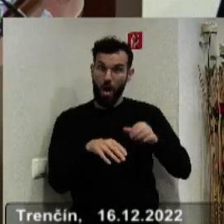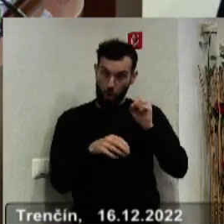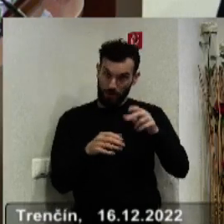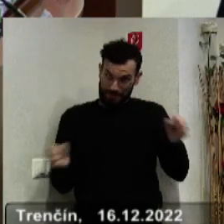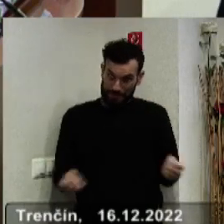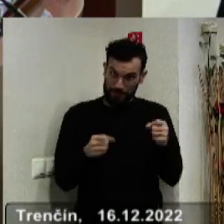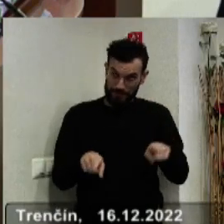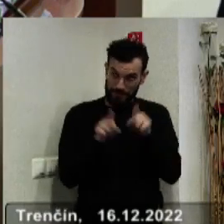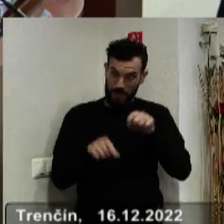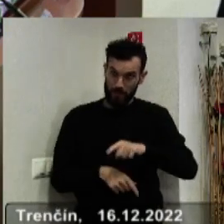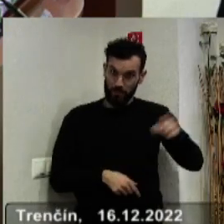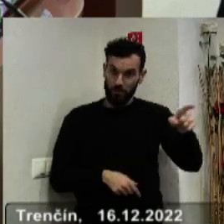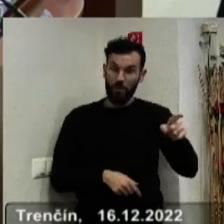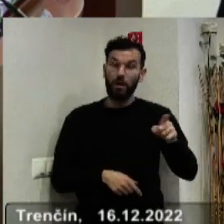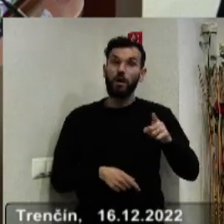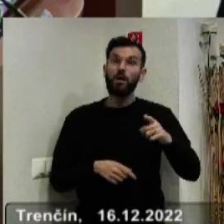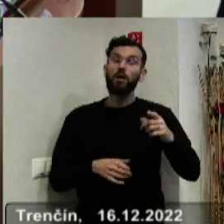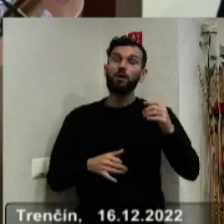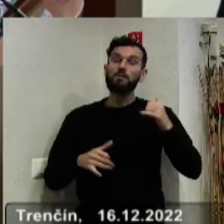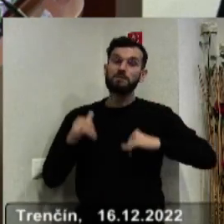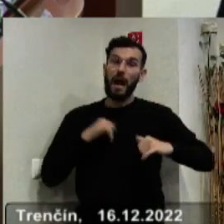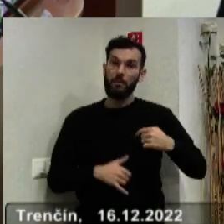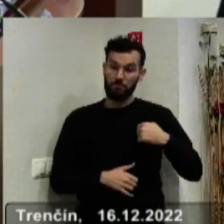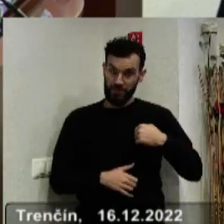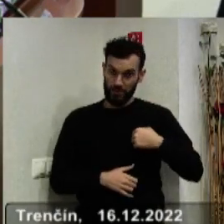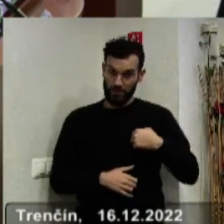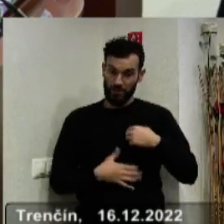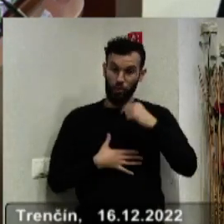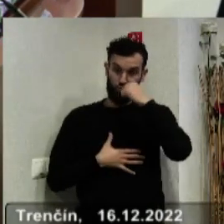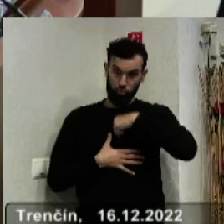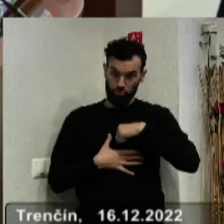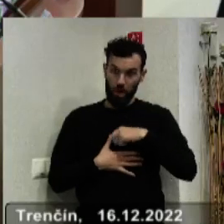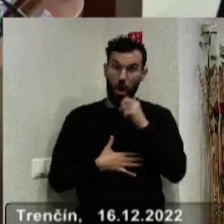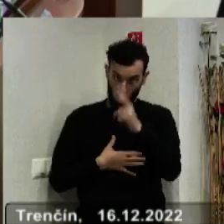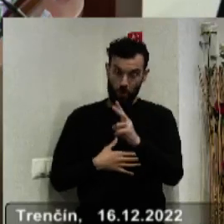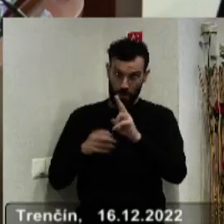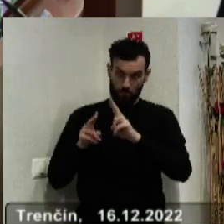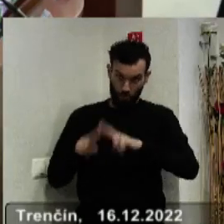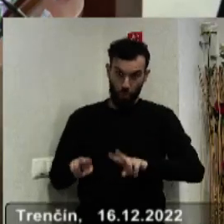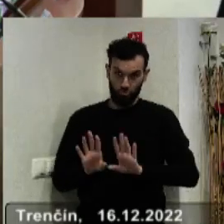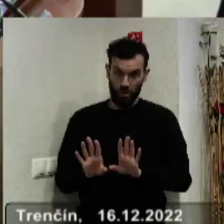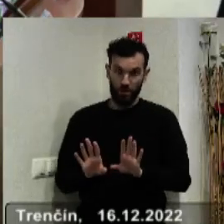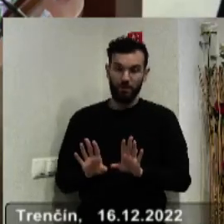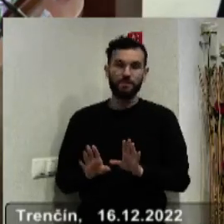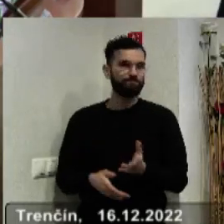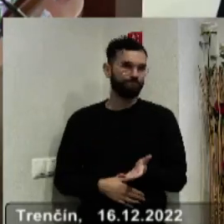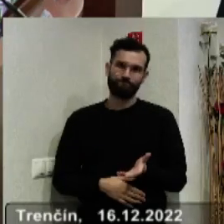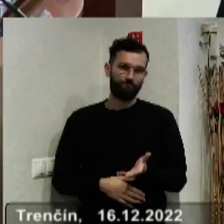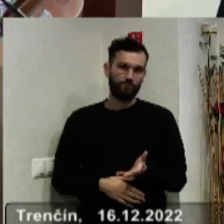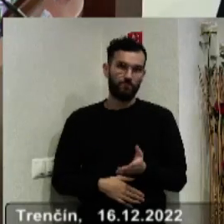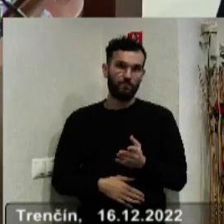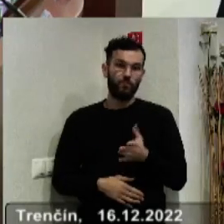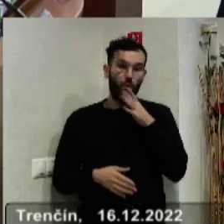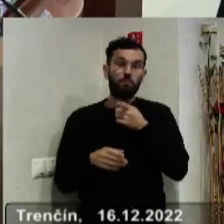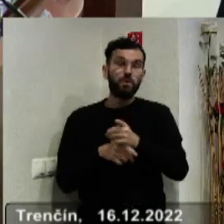myslíme, že ho môžeme nechať zo zlomenou dušou. Nemôžeme, lebo to bude mať následky, ktoré potom nebudeme vedieť